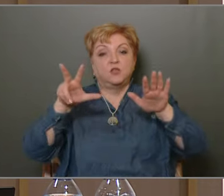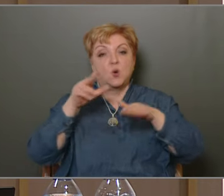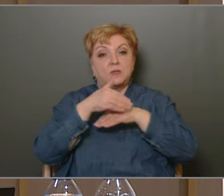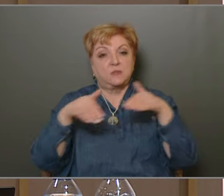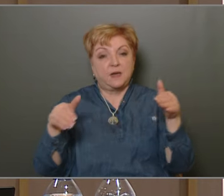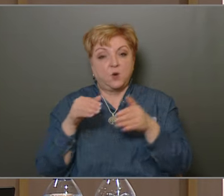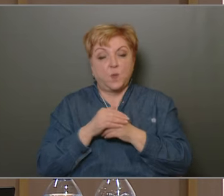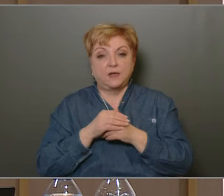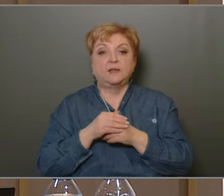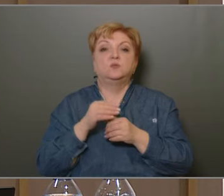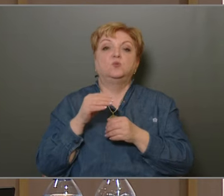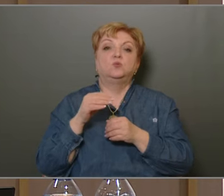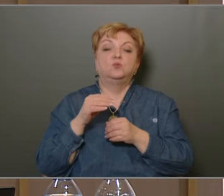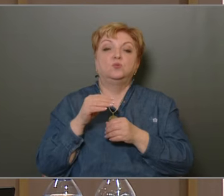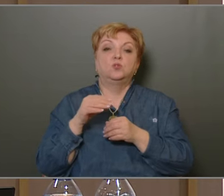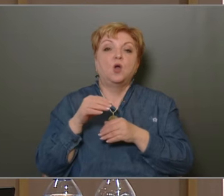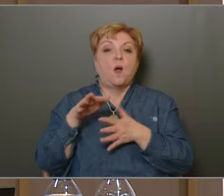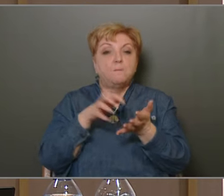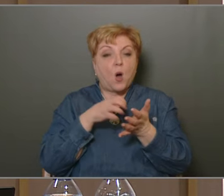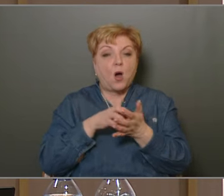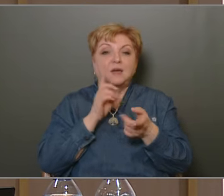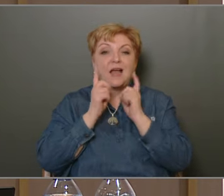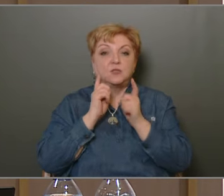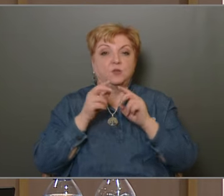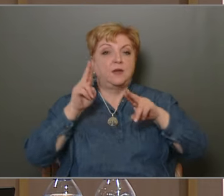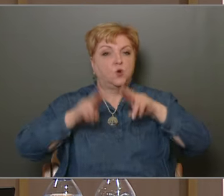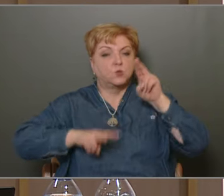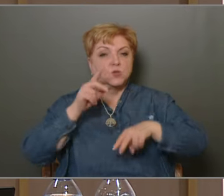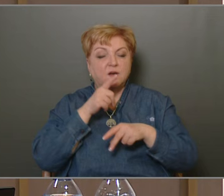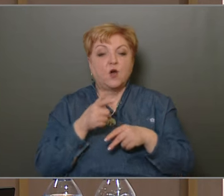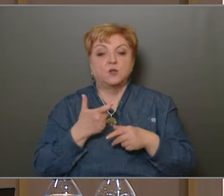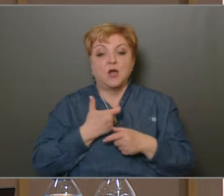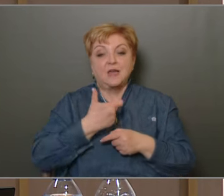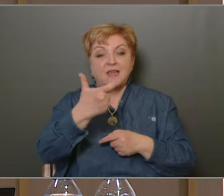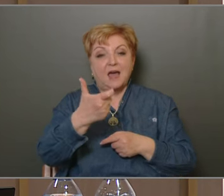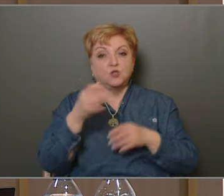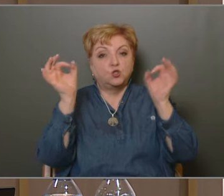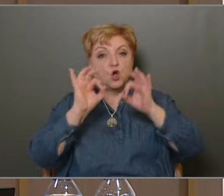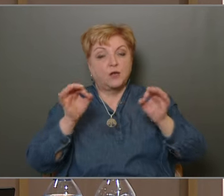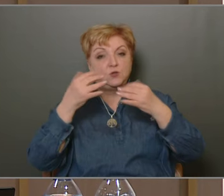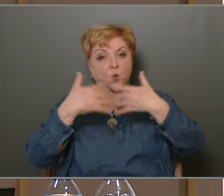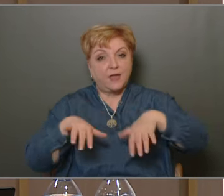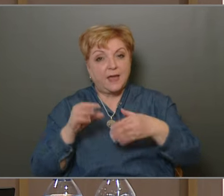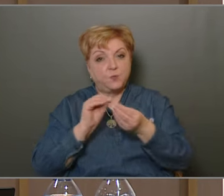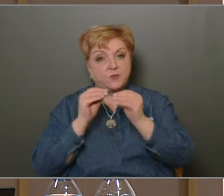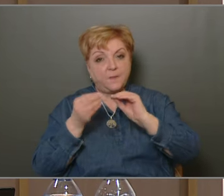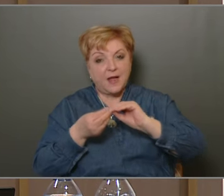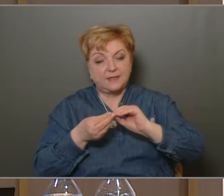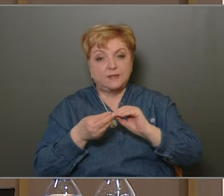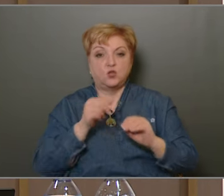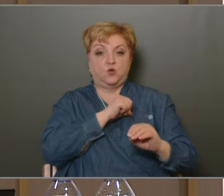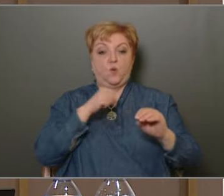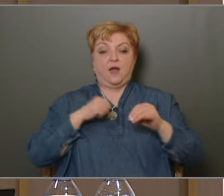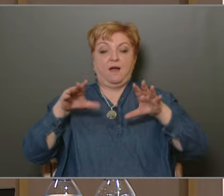parkjainkjátszatariink gondozott állapota, az is egy nagyon fontos kérdés, vagy a járdatakarítógépek üzemeltetése, ez is egy önként